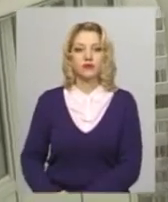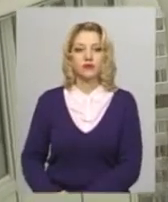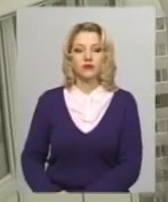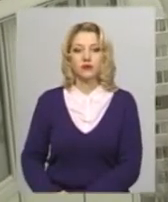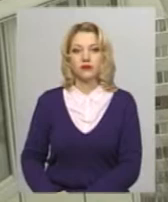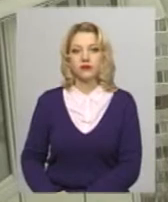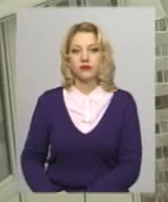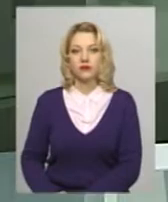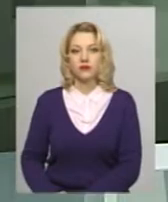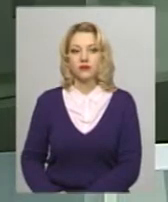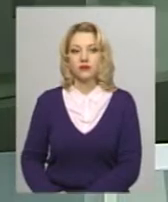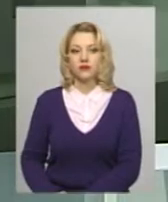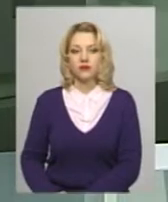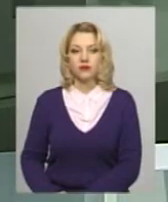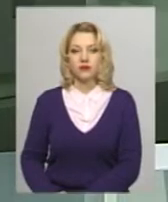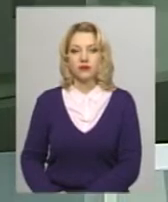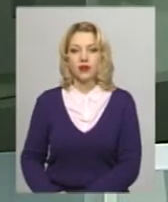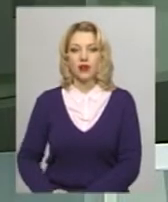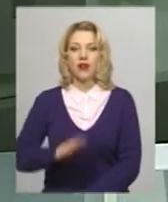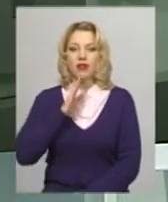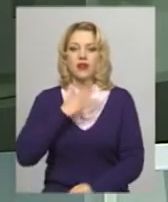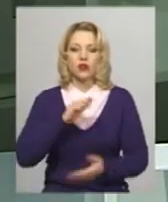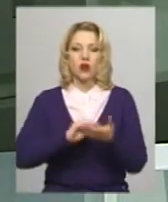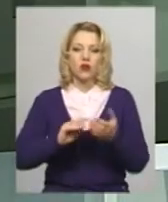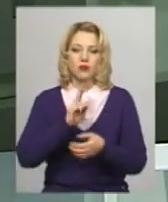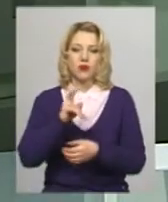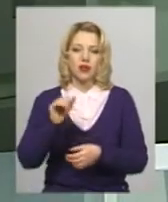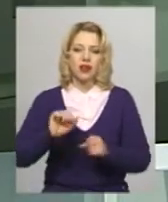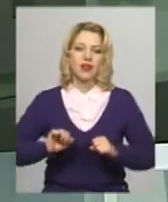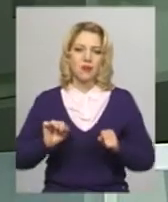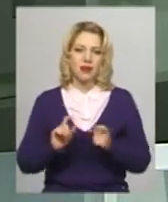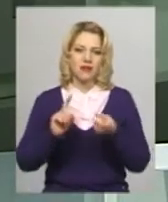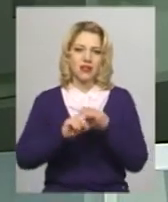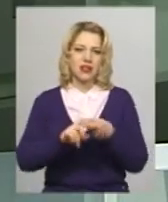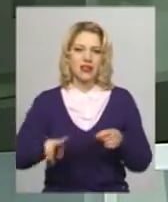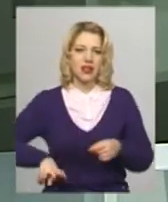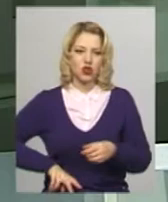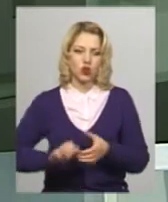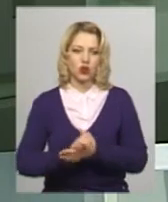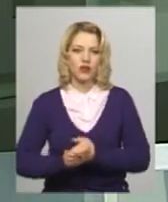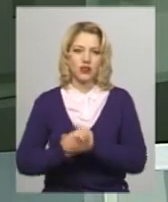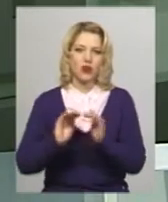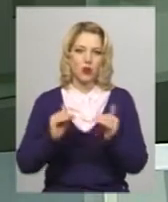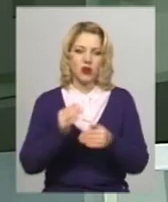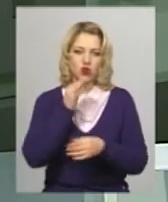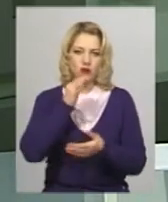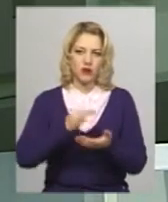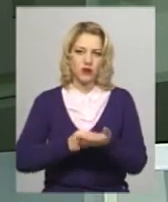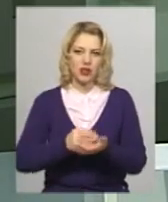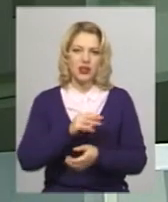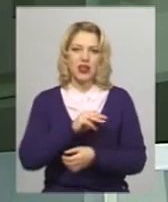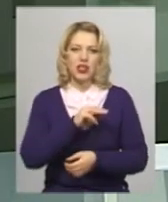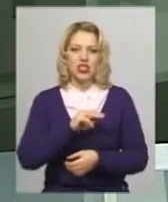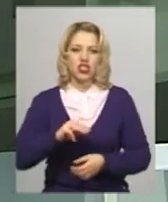Поділяцентр. Наша кореспондентка намагалася зв'язатися з директором товариства з обмеженою відповідальністю